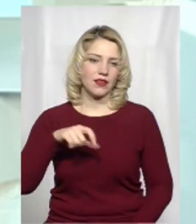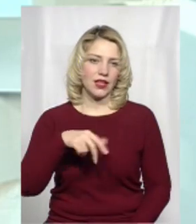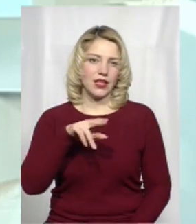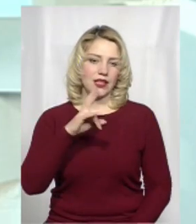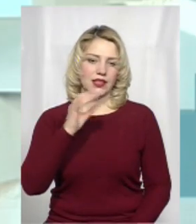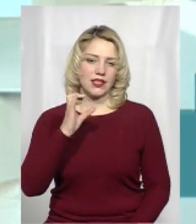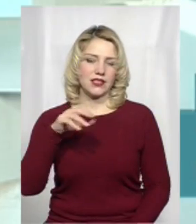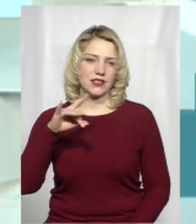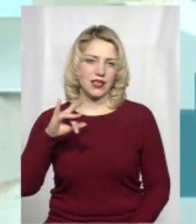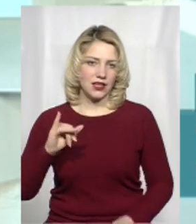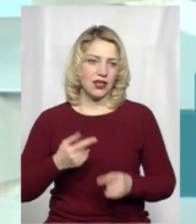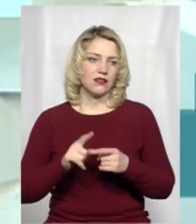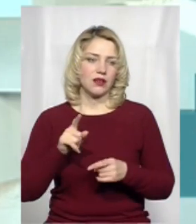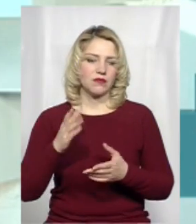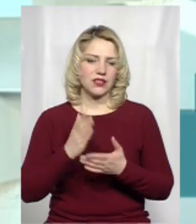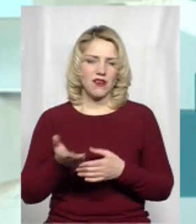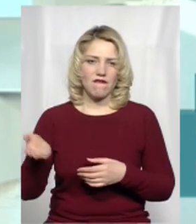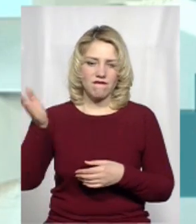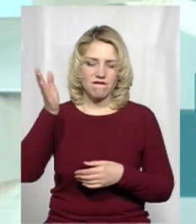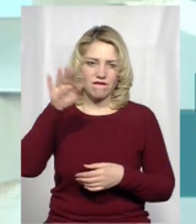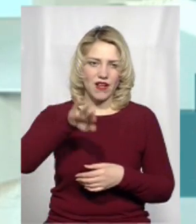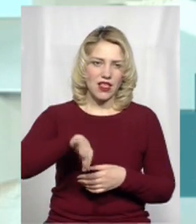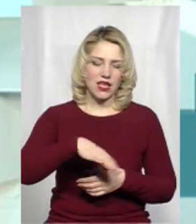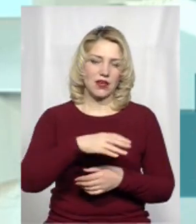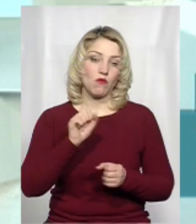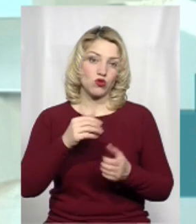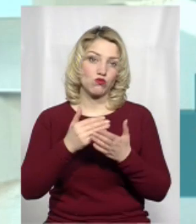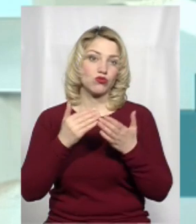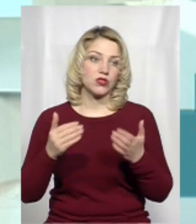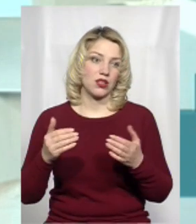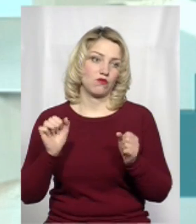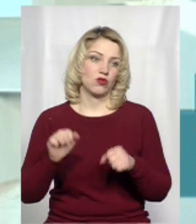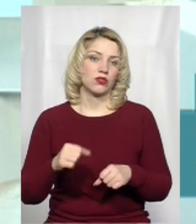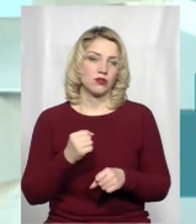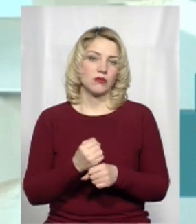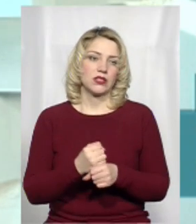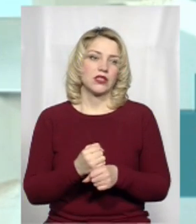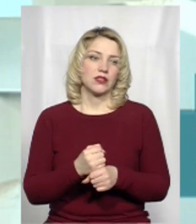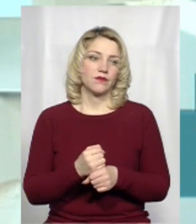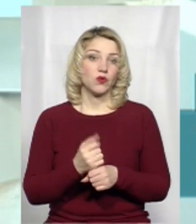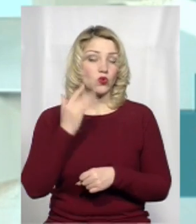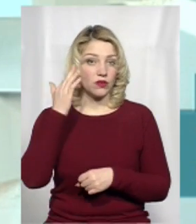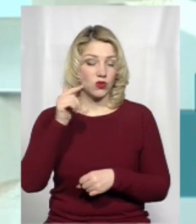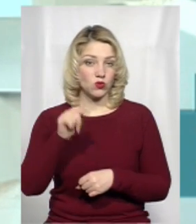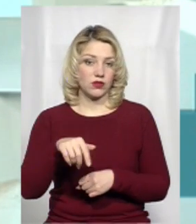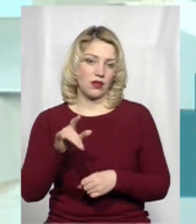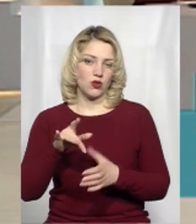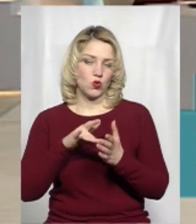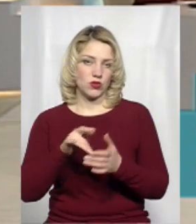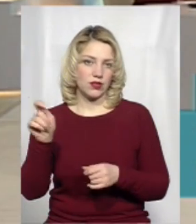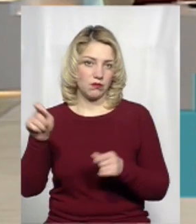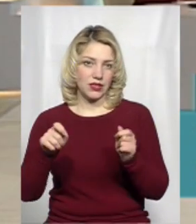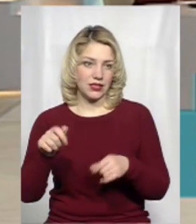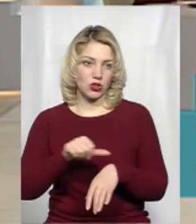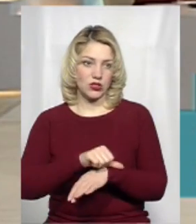з волами унікальними. наприклад, музеїфікувати частину тих валів, уявіть собі. І туди приїдуть туристи,